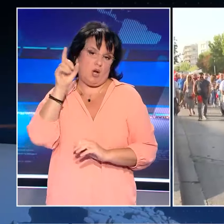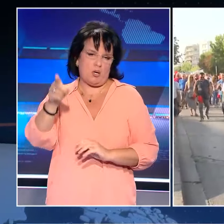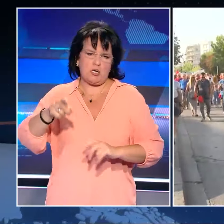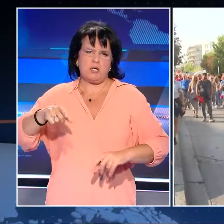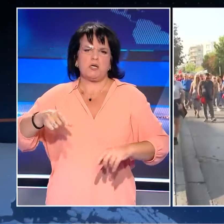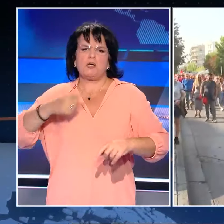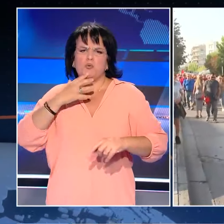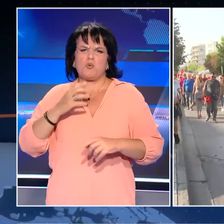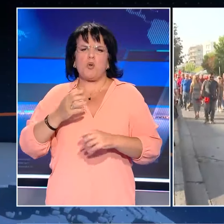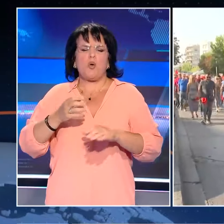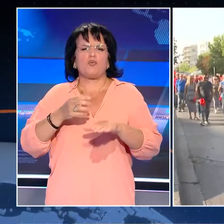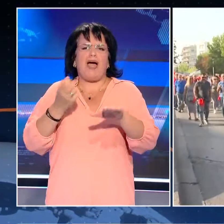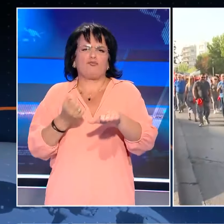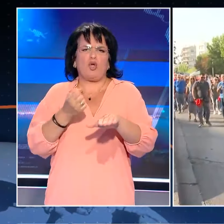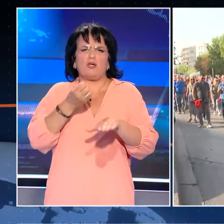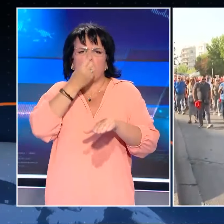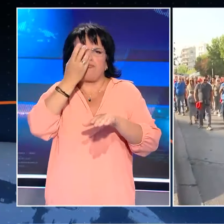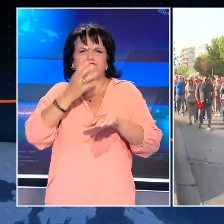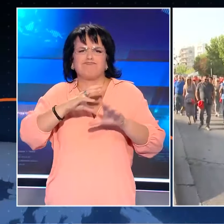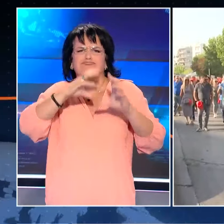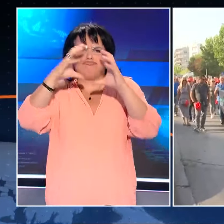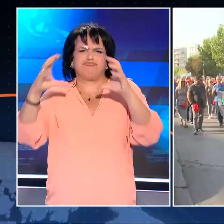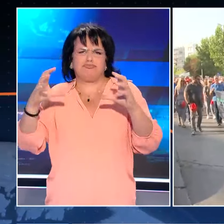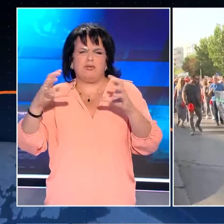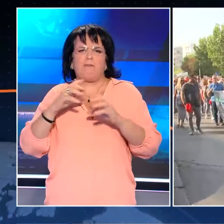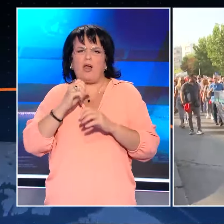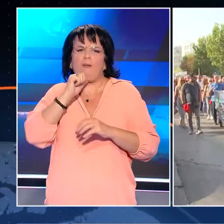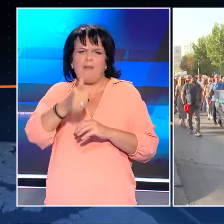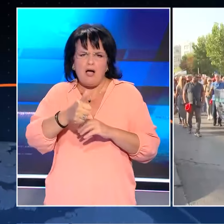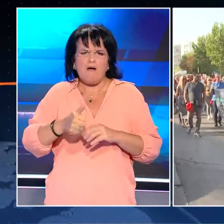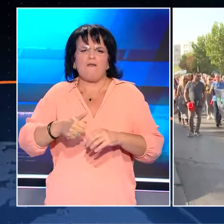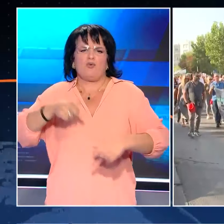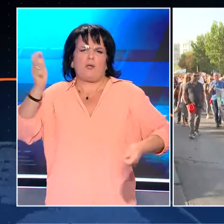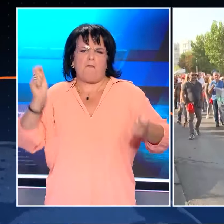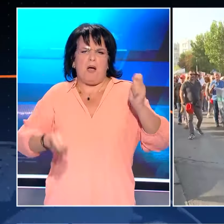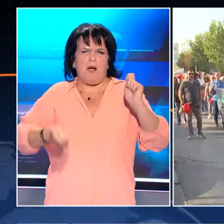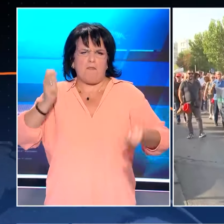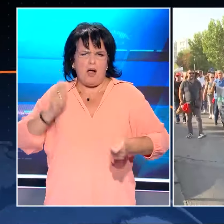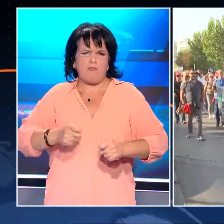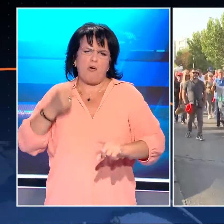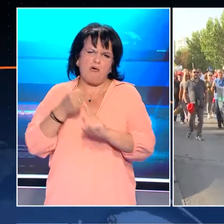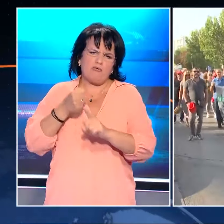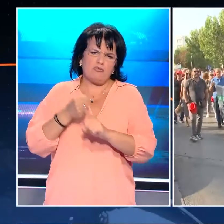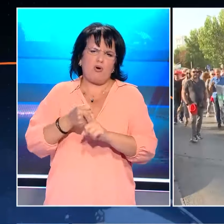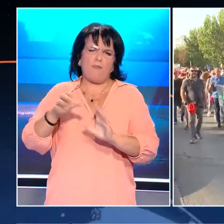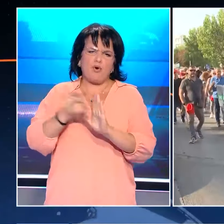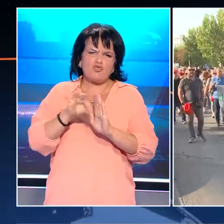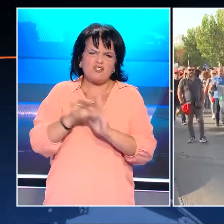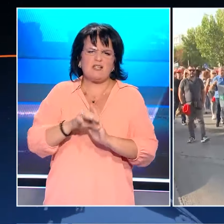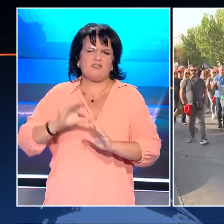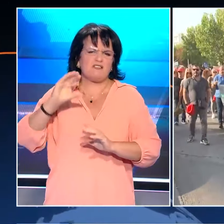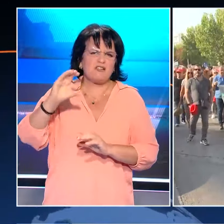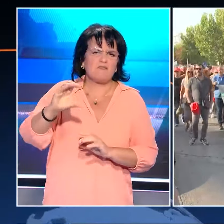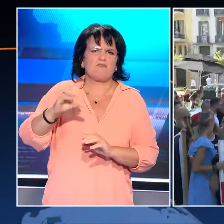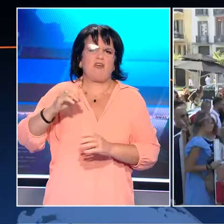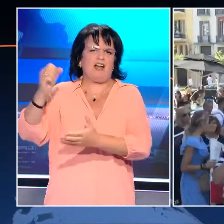εκατοντάδες υγειονομικοί ενώνουν τις φωνές τους στη Δεσσαλονίκη και στέλνουν το μήνυμα ότι διεκδικούν χρηματοδότηση για το εθνικό σύστημα υγείας και μαζικές προσλήψεις